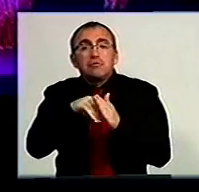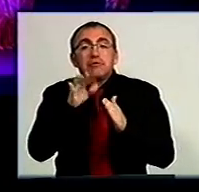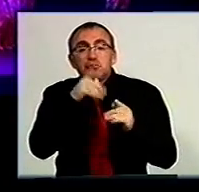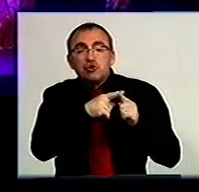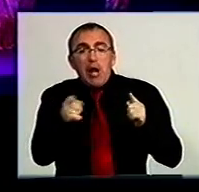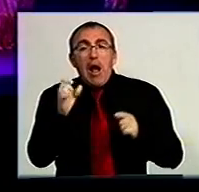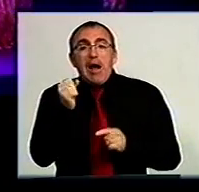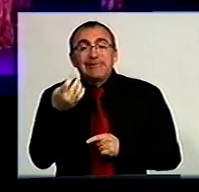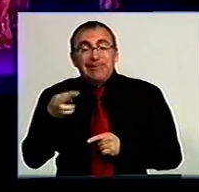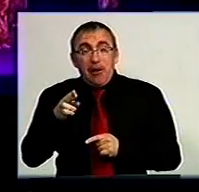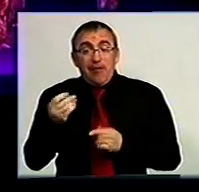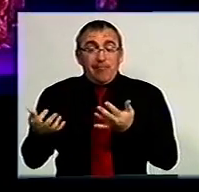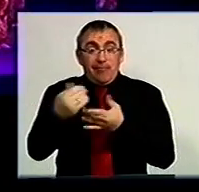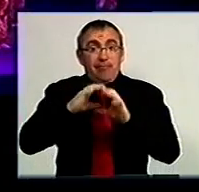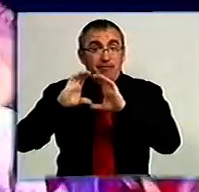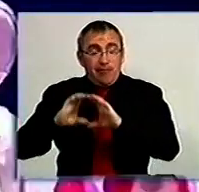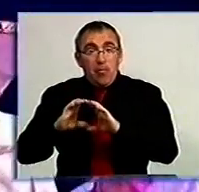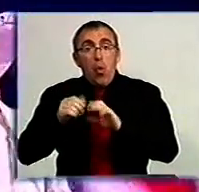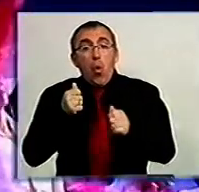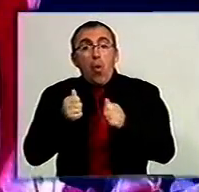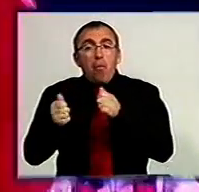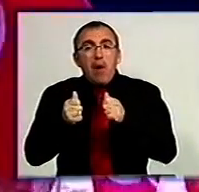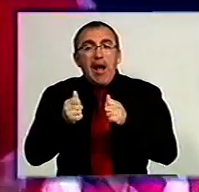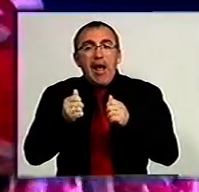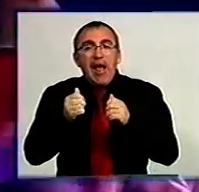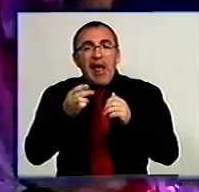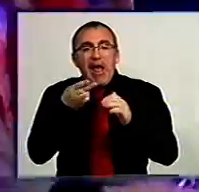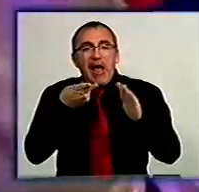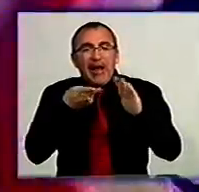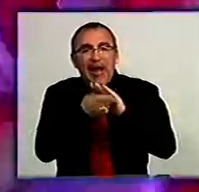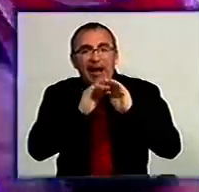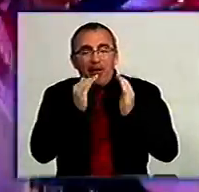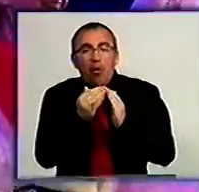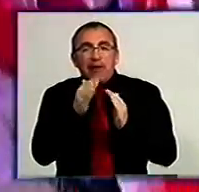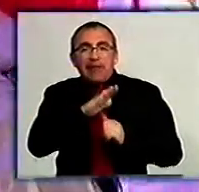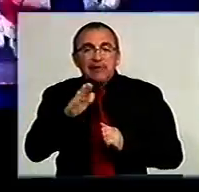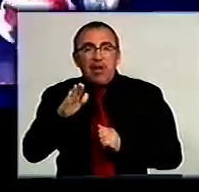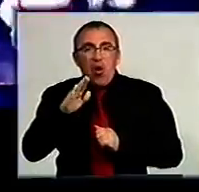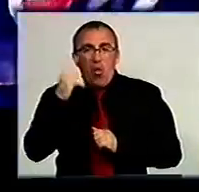акції. За зібрані кошти придбають обладнання для реанімаційного відділення обласної дитячої лікарні.